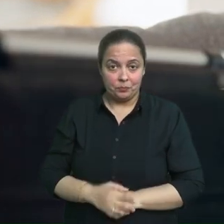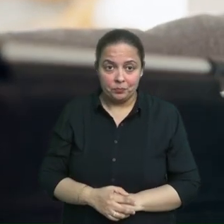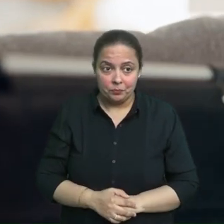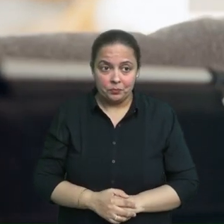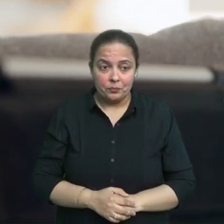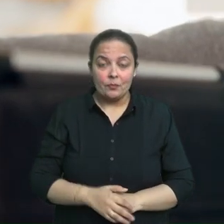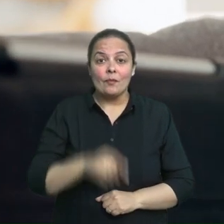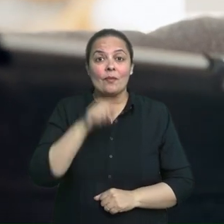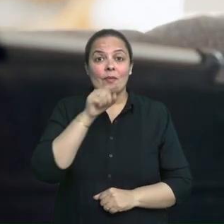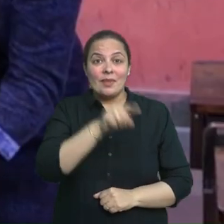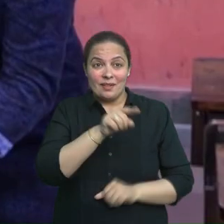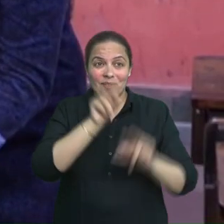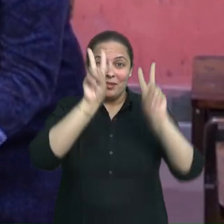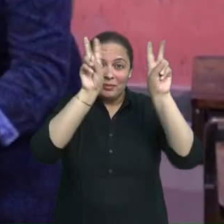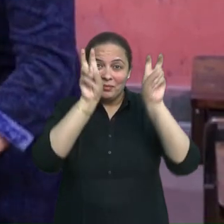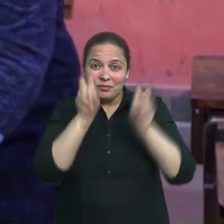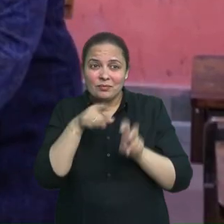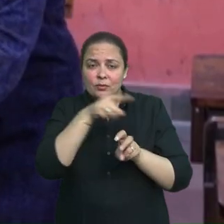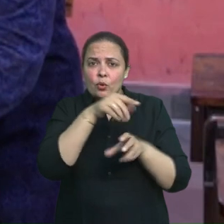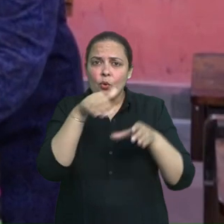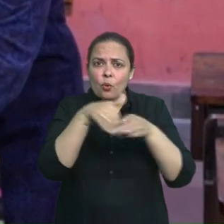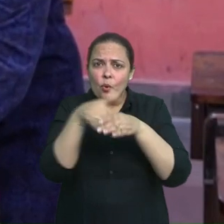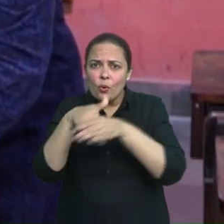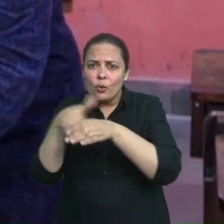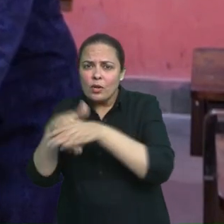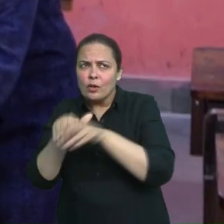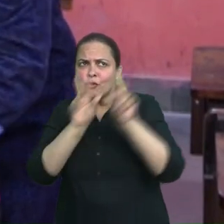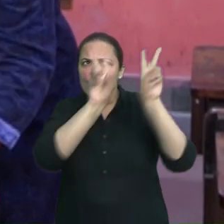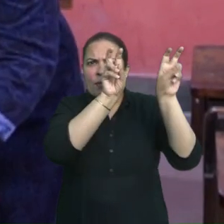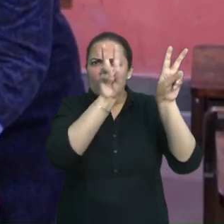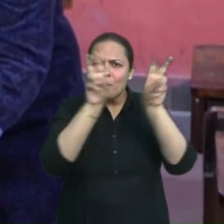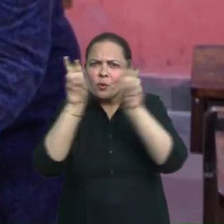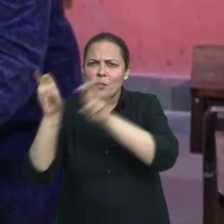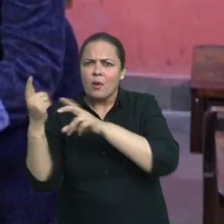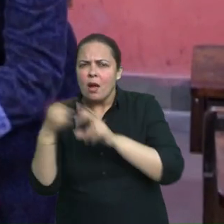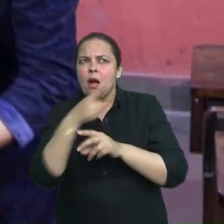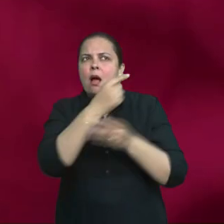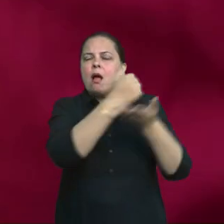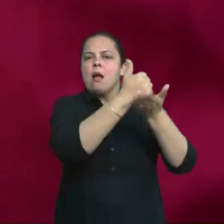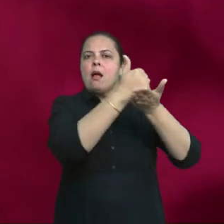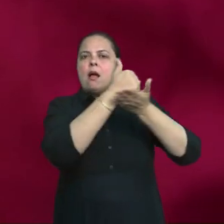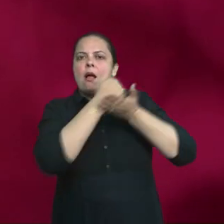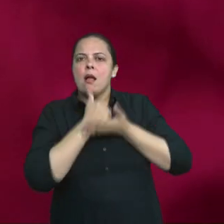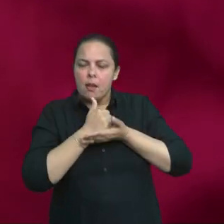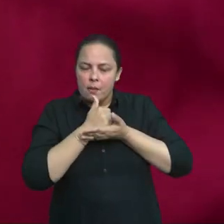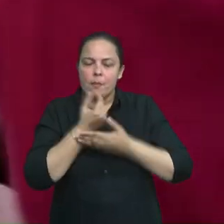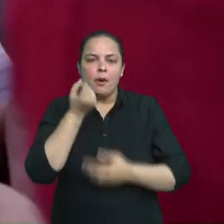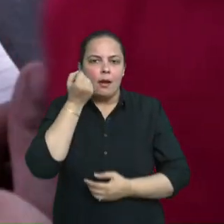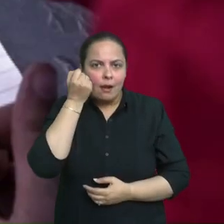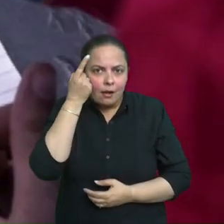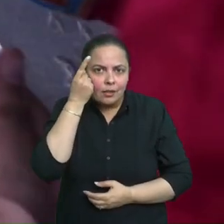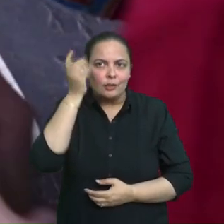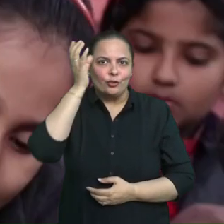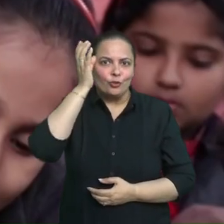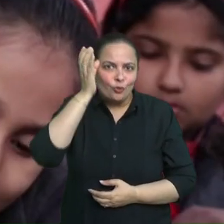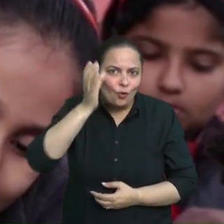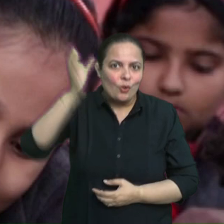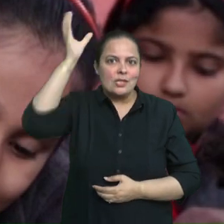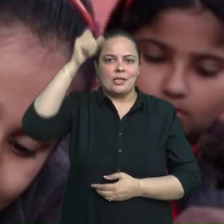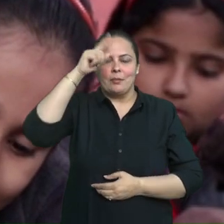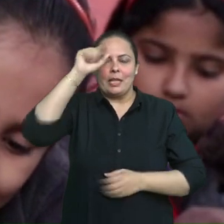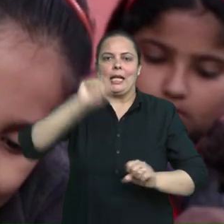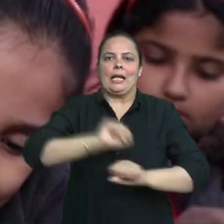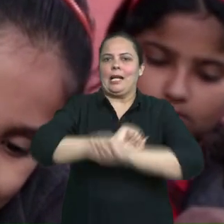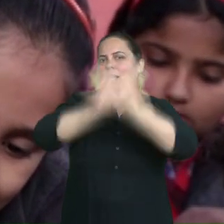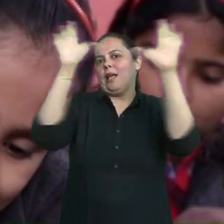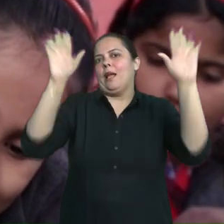ना केवल विश्य संबंदी संकल्पनाओं एमंसरकारों को समझने में सार्थक होंगे जो की पाठे पुस्तकों में दी गई हैं अपितू